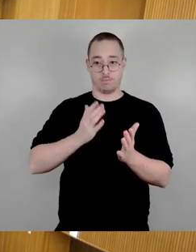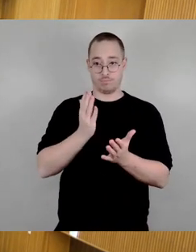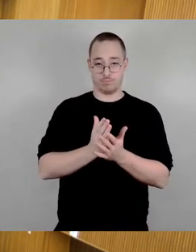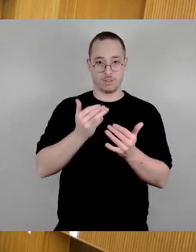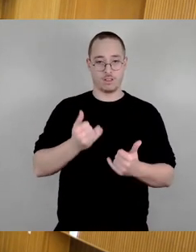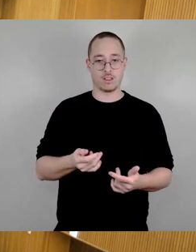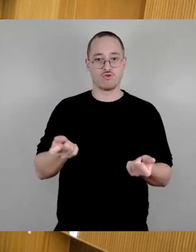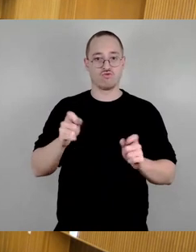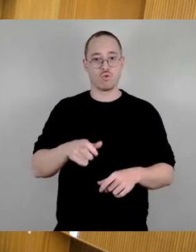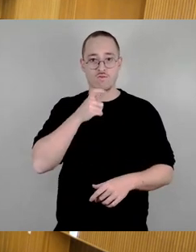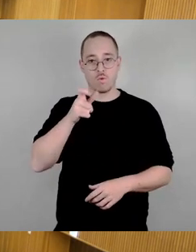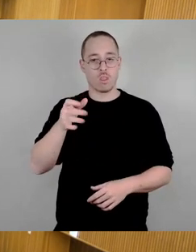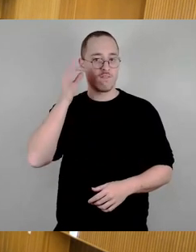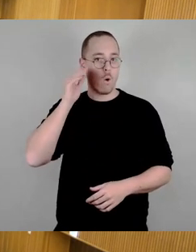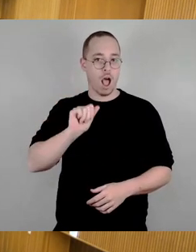Abstimmung.